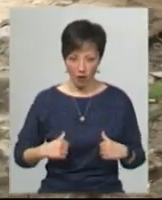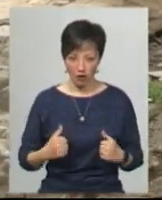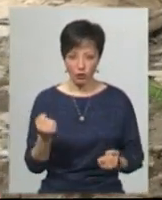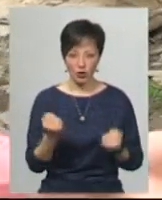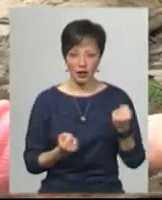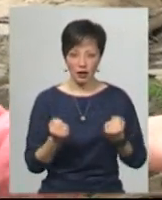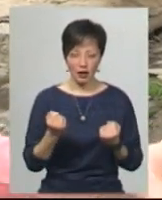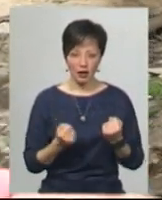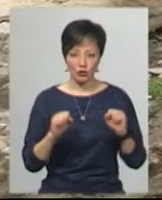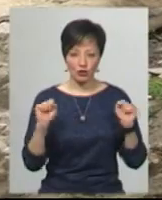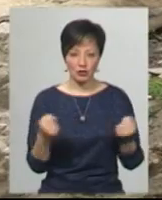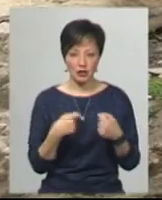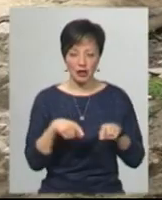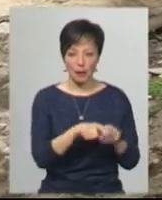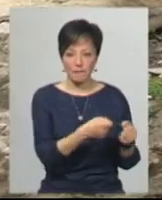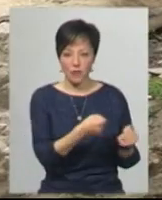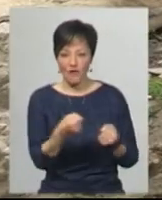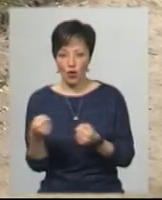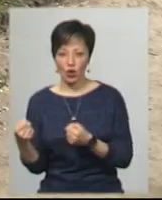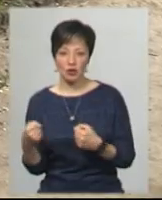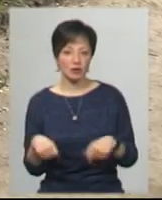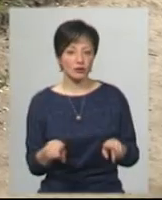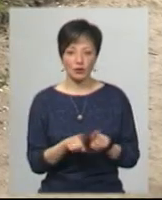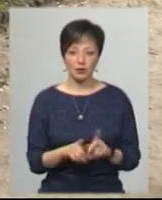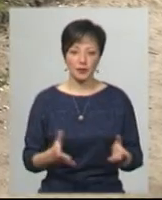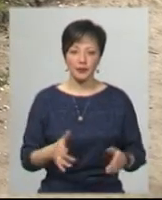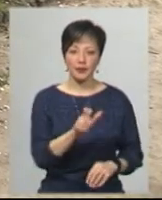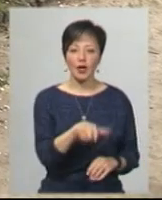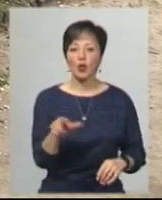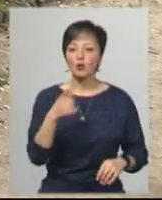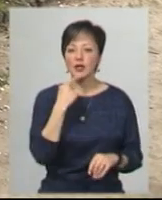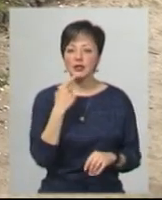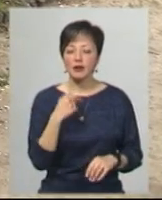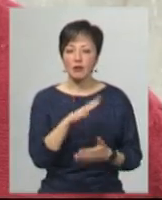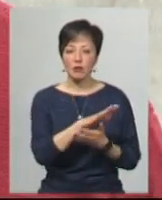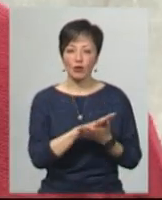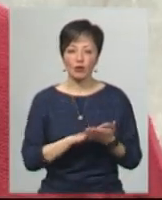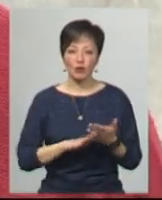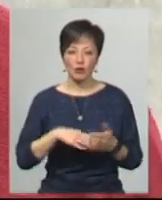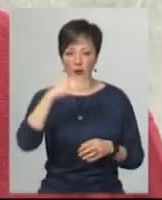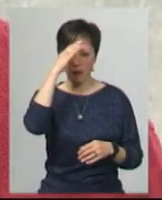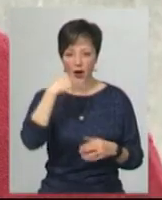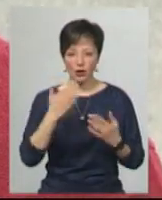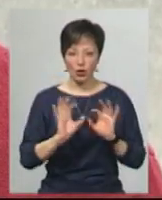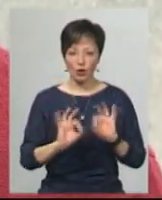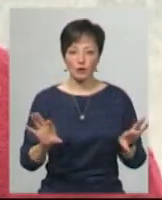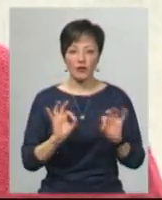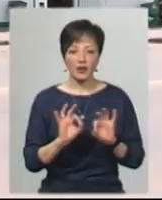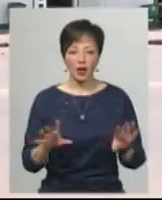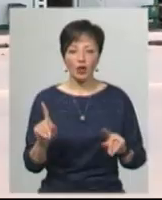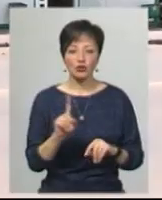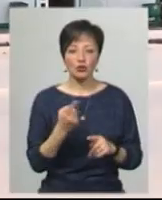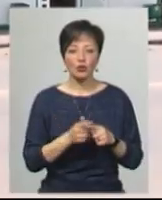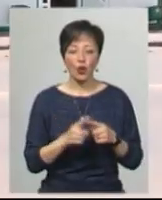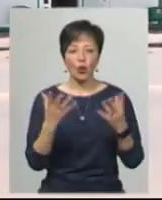і стільки про волопти, то теж. Люди у Красилові, продовжує батько загиблої Сергій Шило, розповідають, що